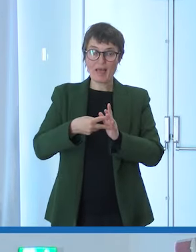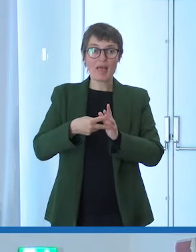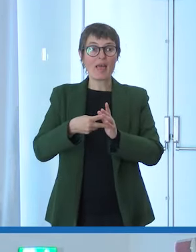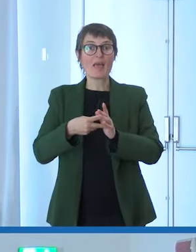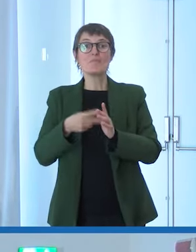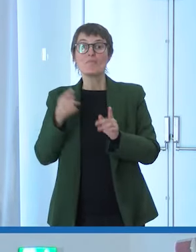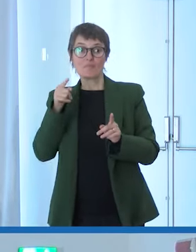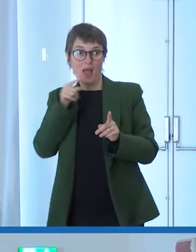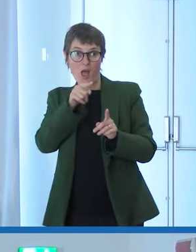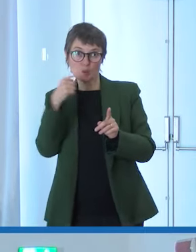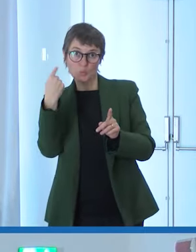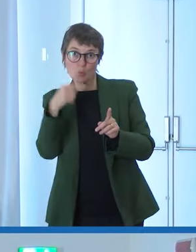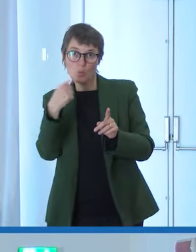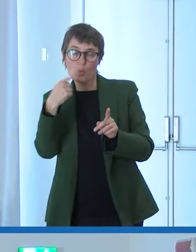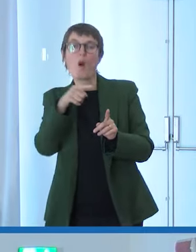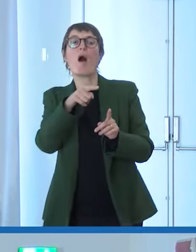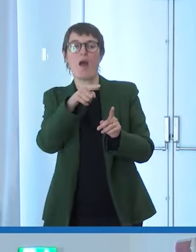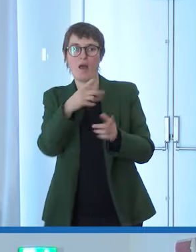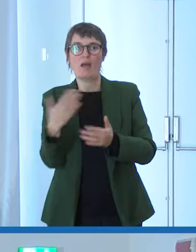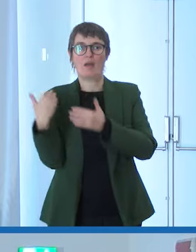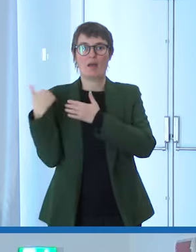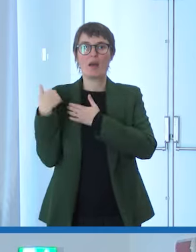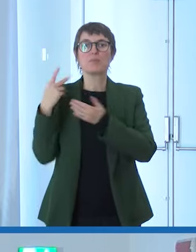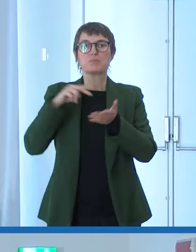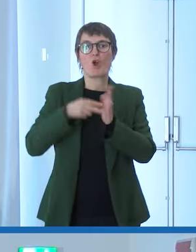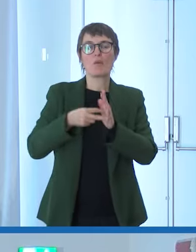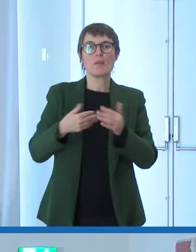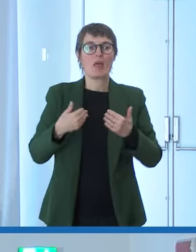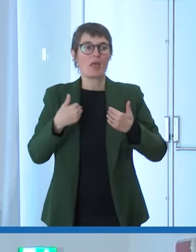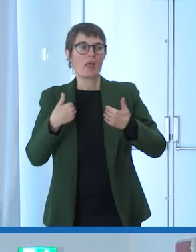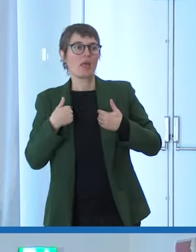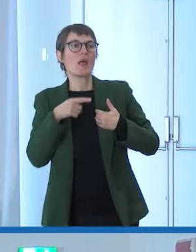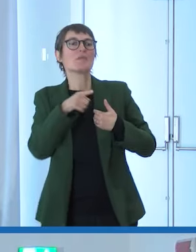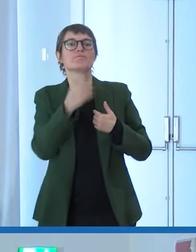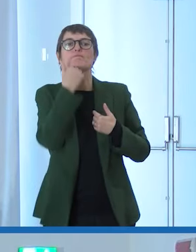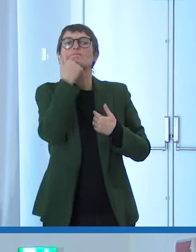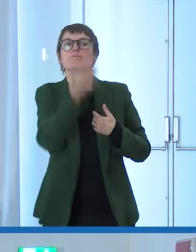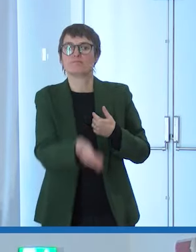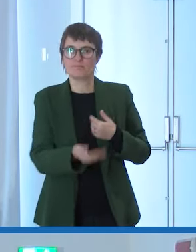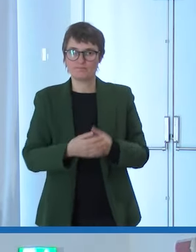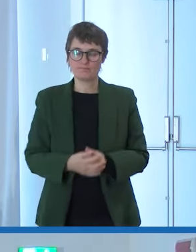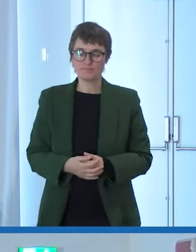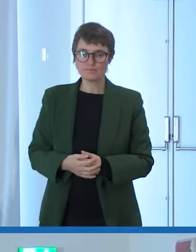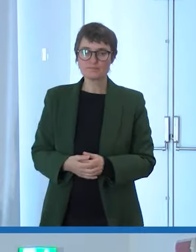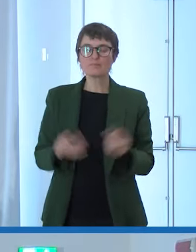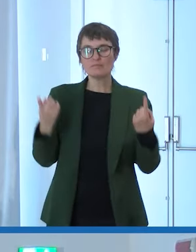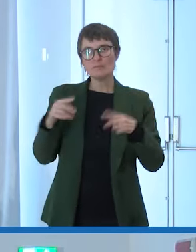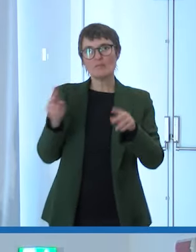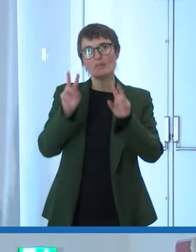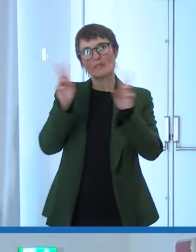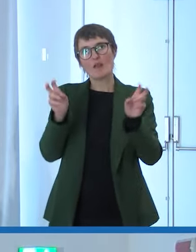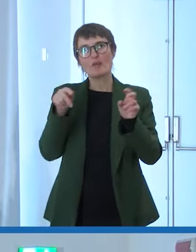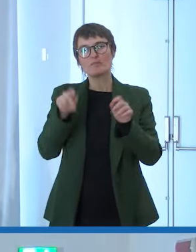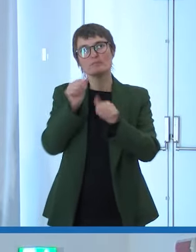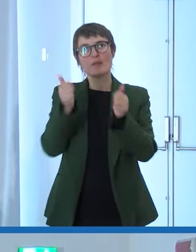fanno un giro completamente diverso questo fatto di parlare della disabilità in maniera ironica mi sta portando a